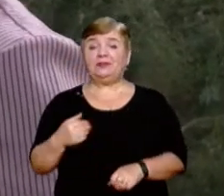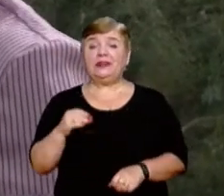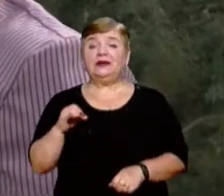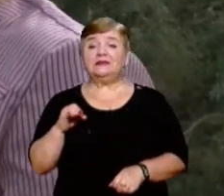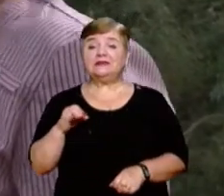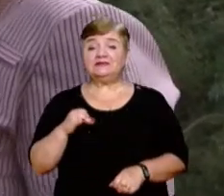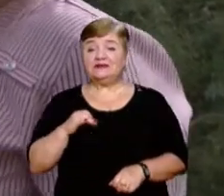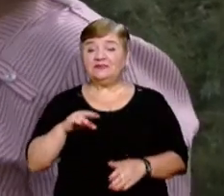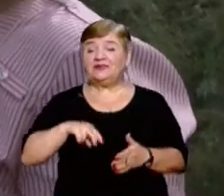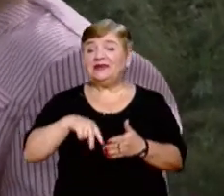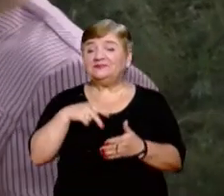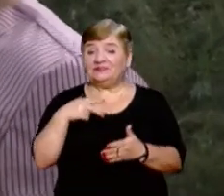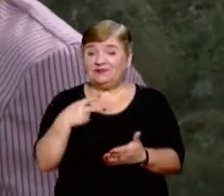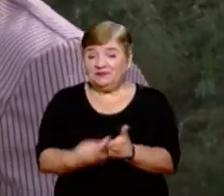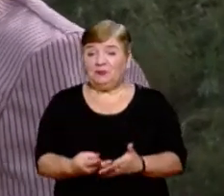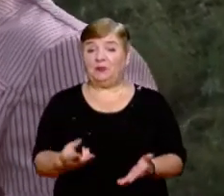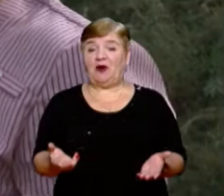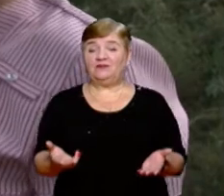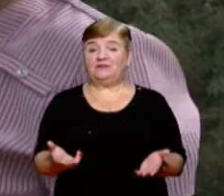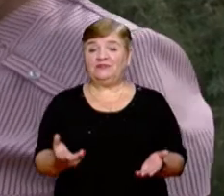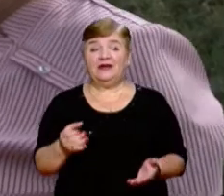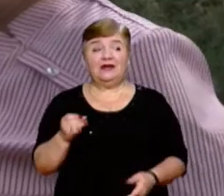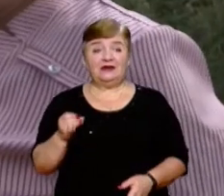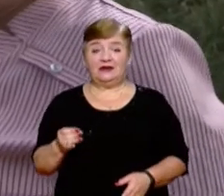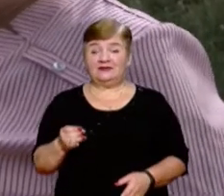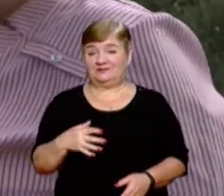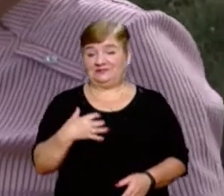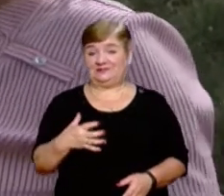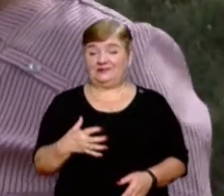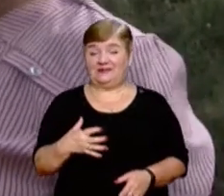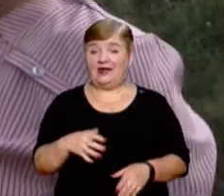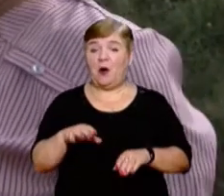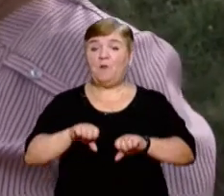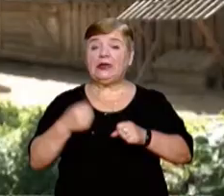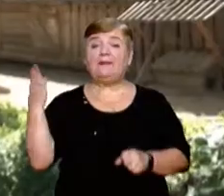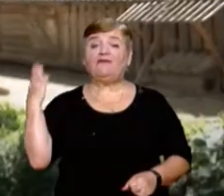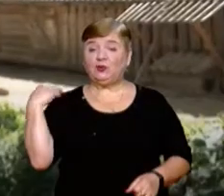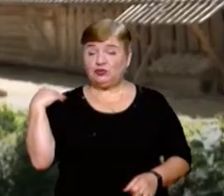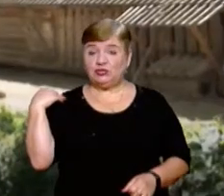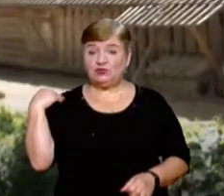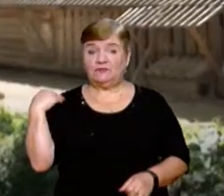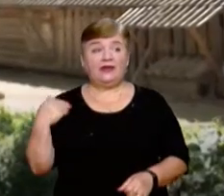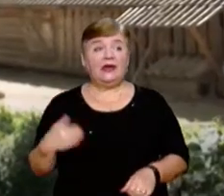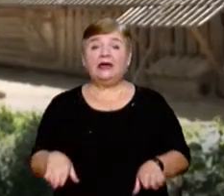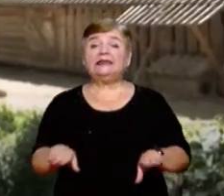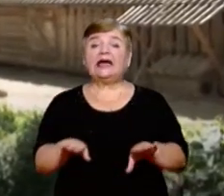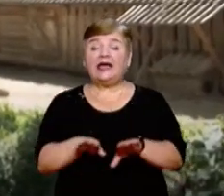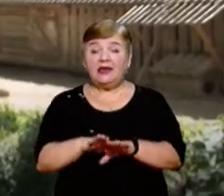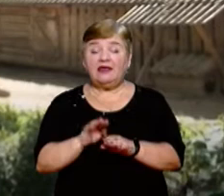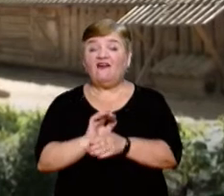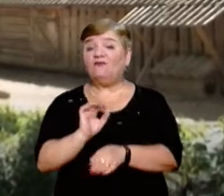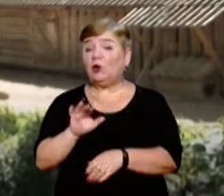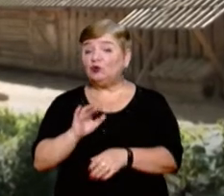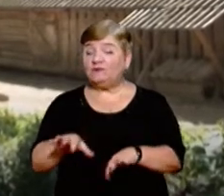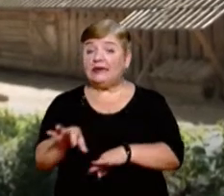споткнувся і упав, поламав ключицю. Вже виготовлений проєкт на